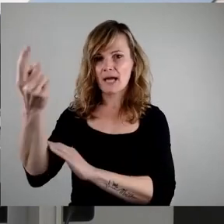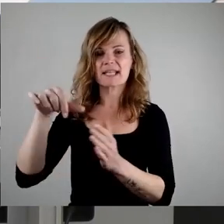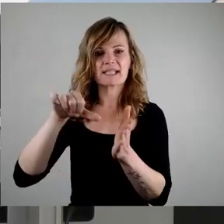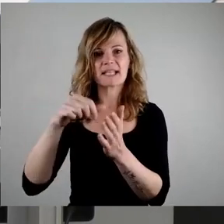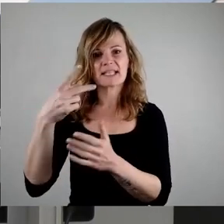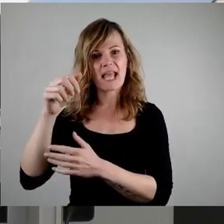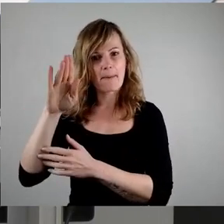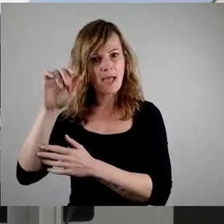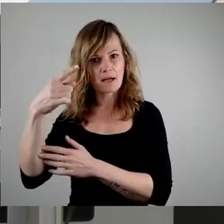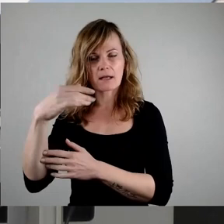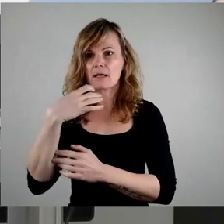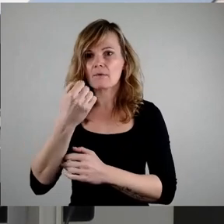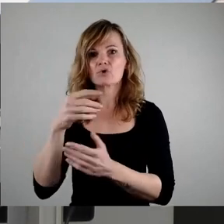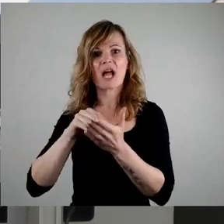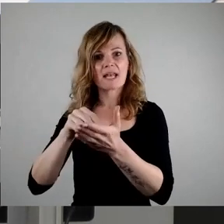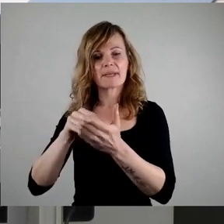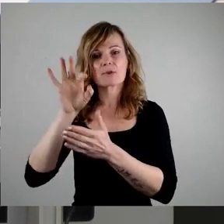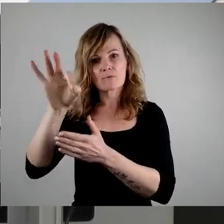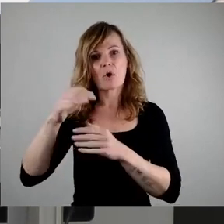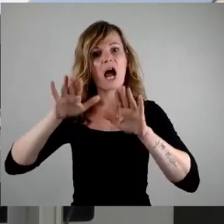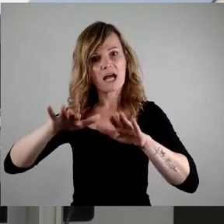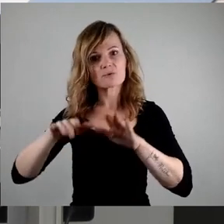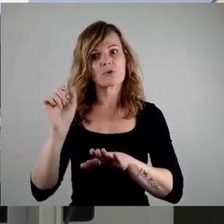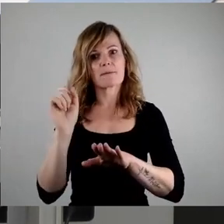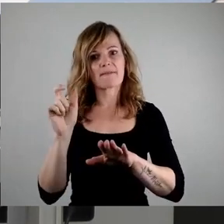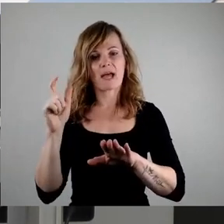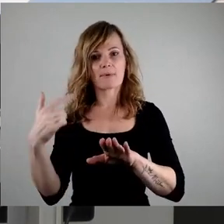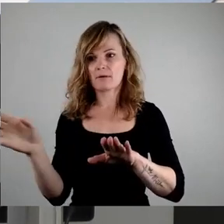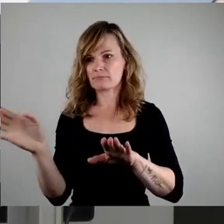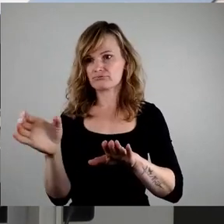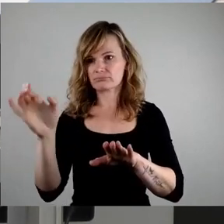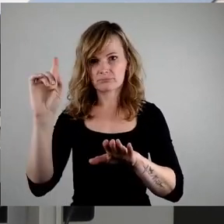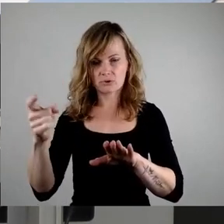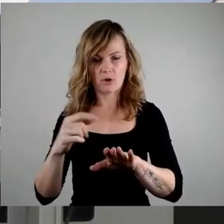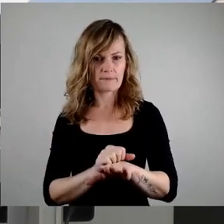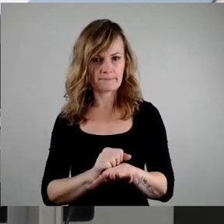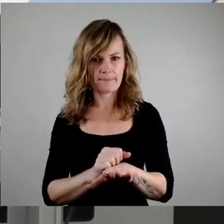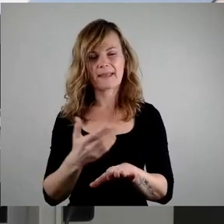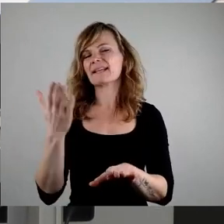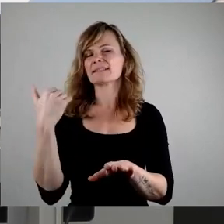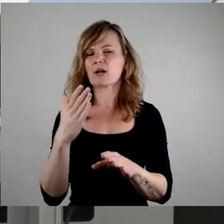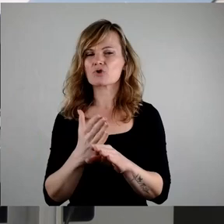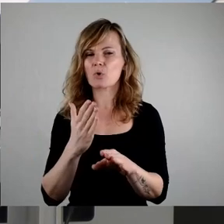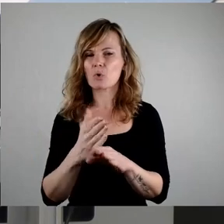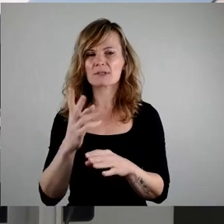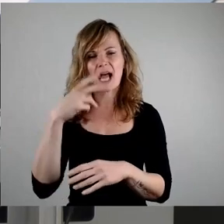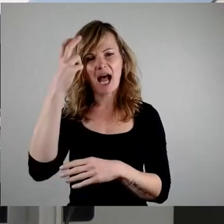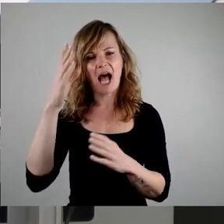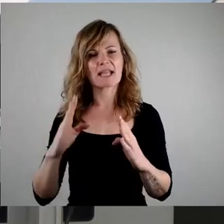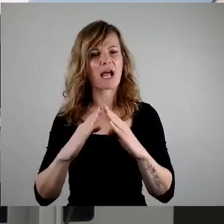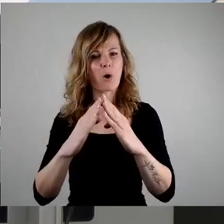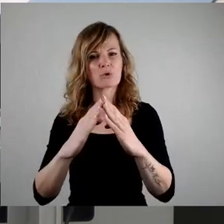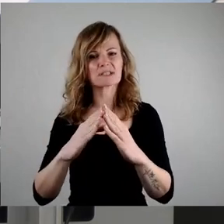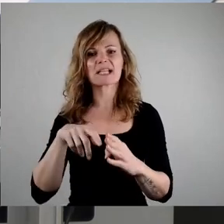für die Unterbringung von Asylbewerbern. Auch wurde da schon auf den Gängen des Rathauses gemungelt, da kommt